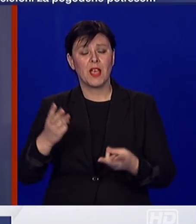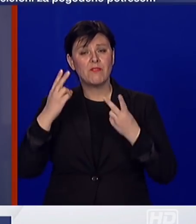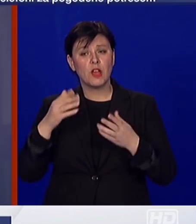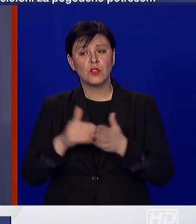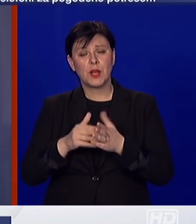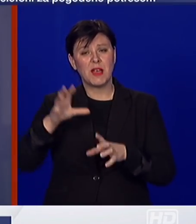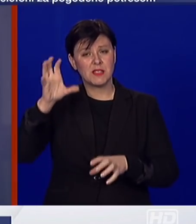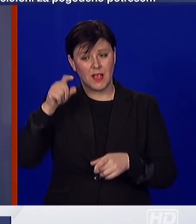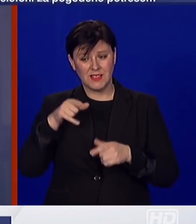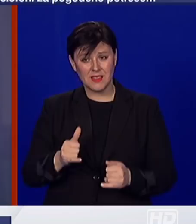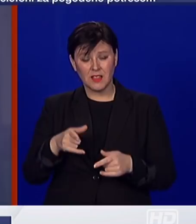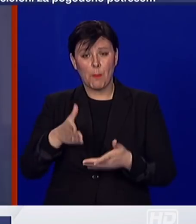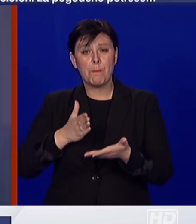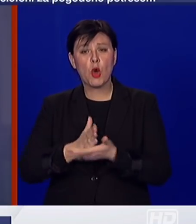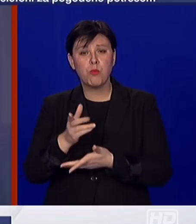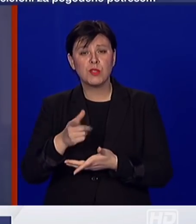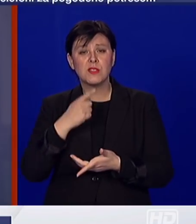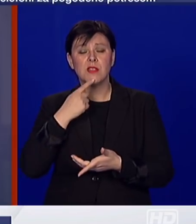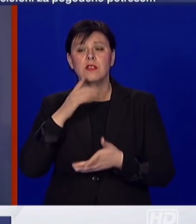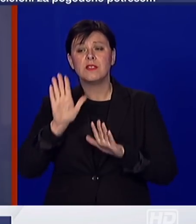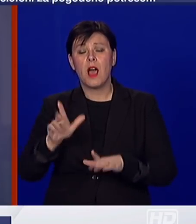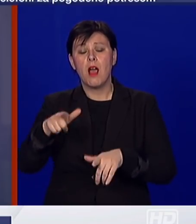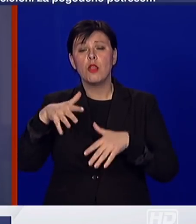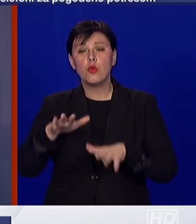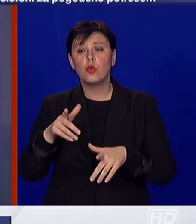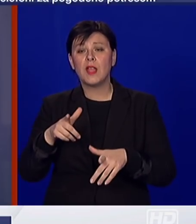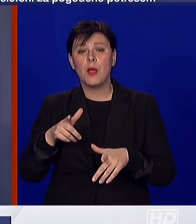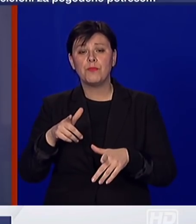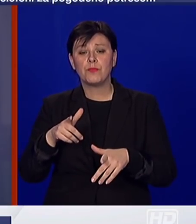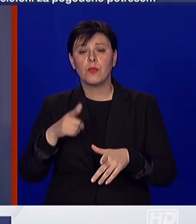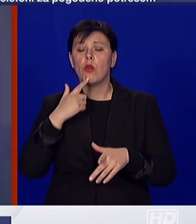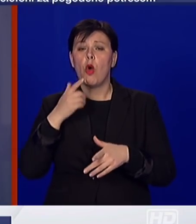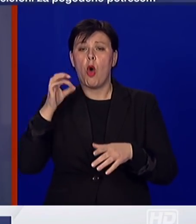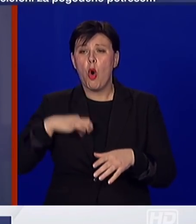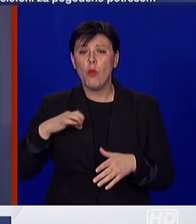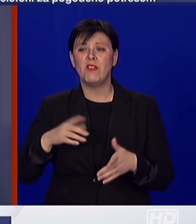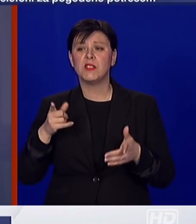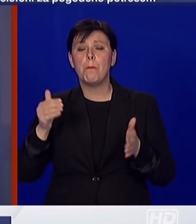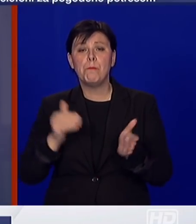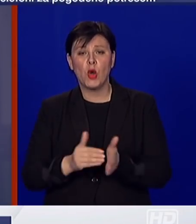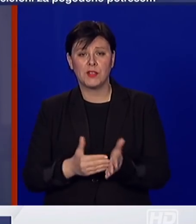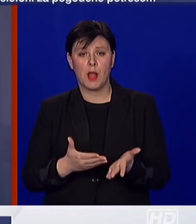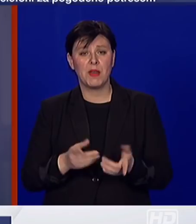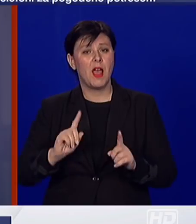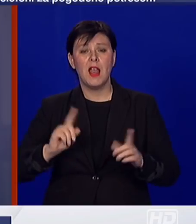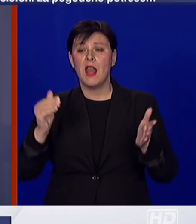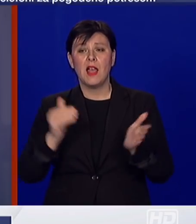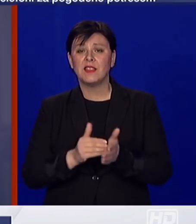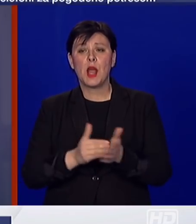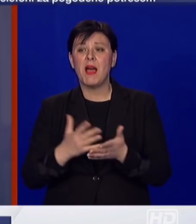propusnice za one ljude, za one aktivnosti koje su nužno potrebne. Dakle, ne treba ih